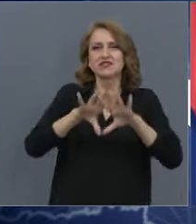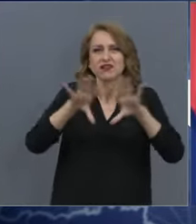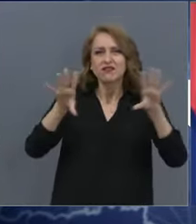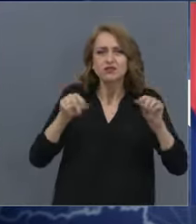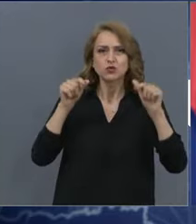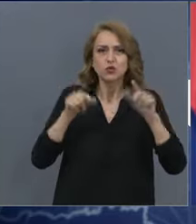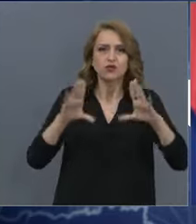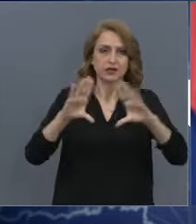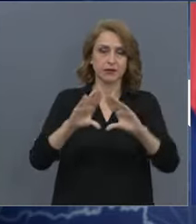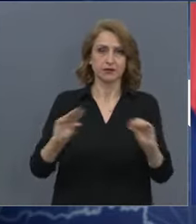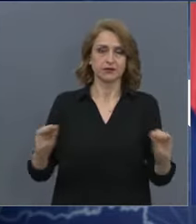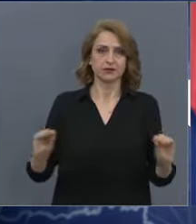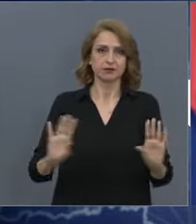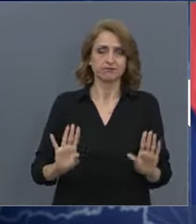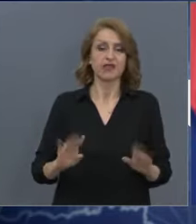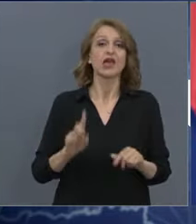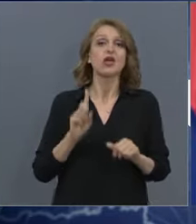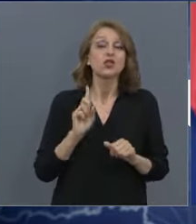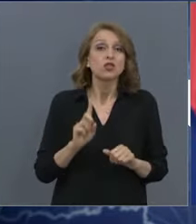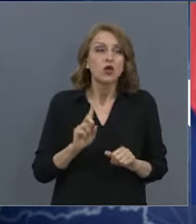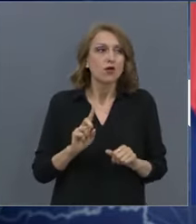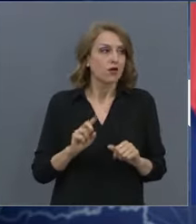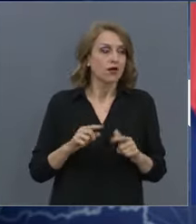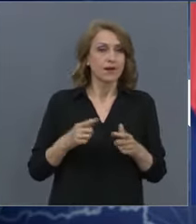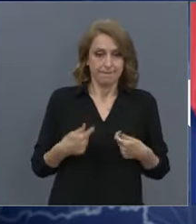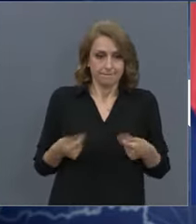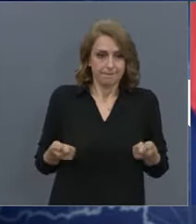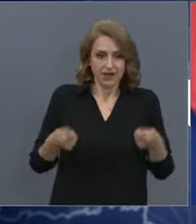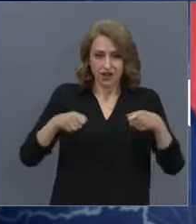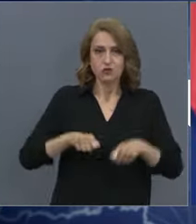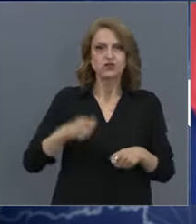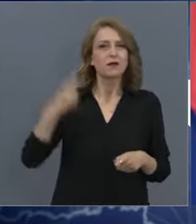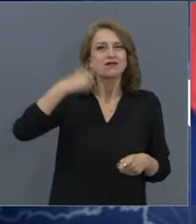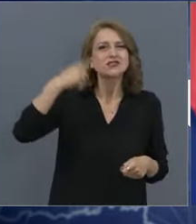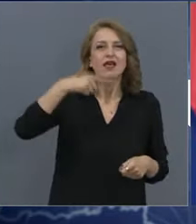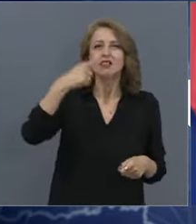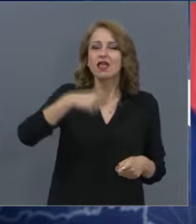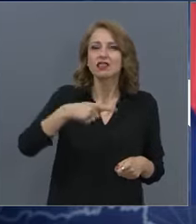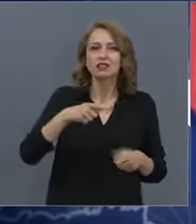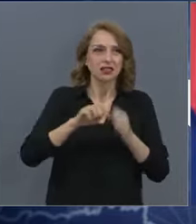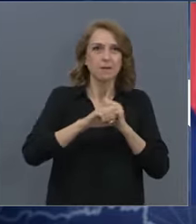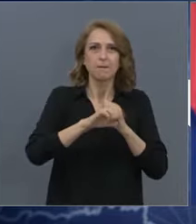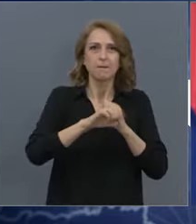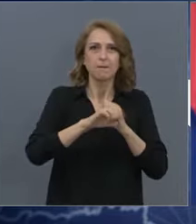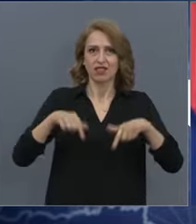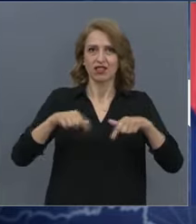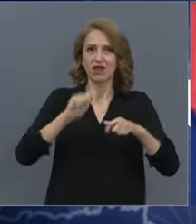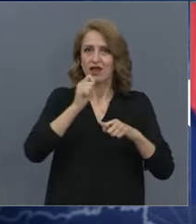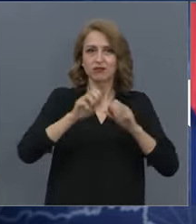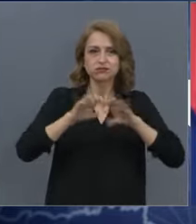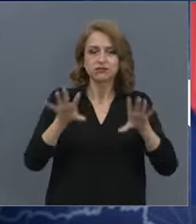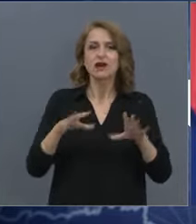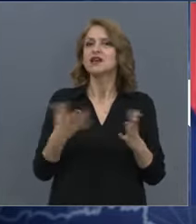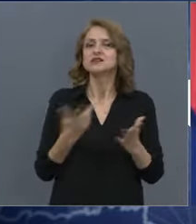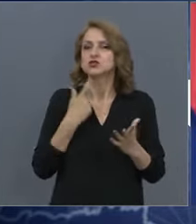Но с приключването на ежедневния брифинг на Националния оперативен щаб, целя, само едно.